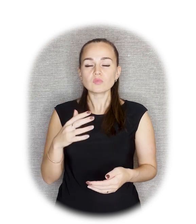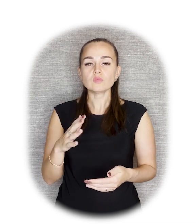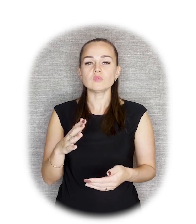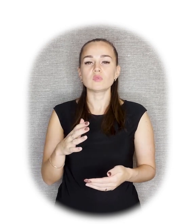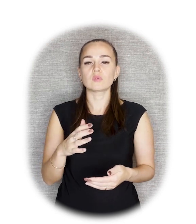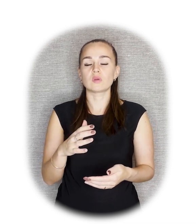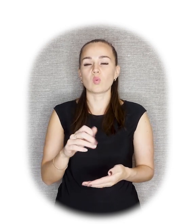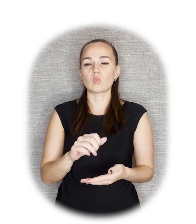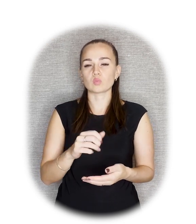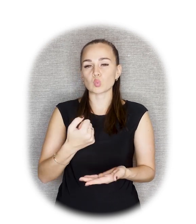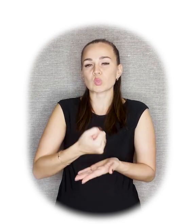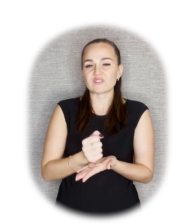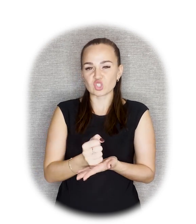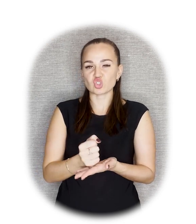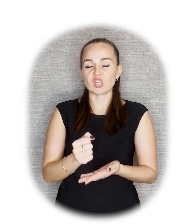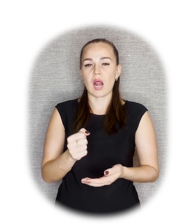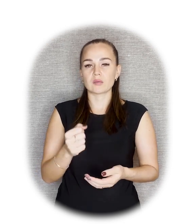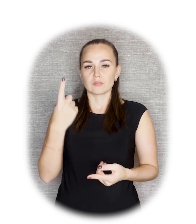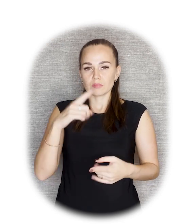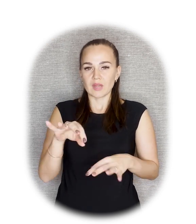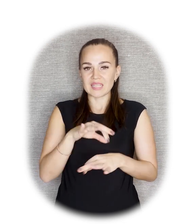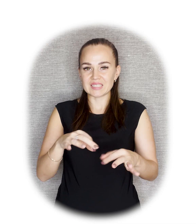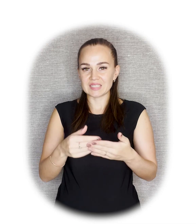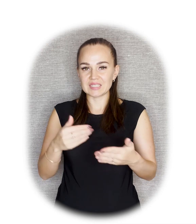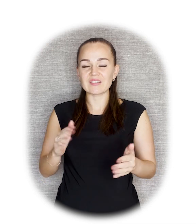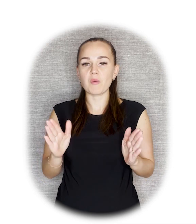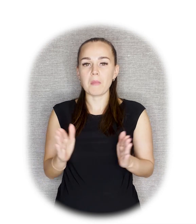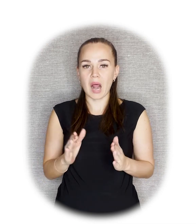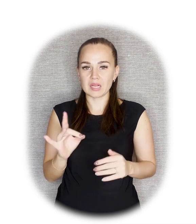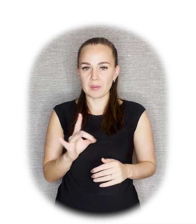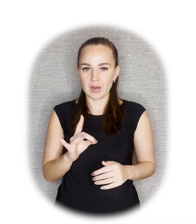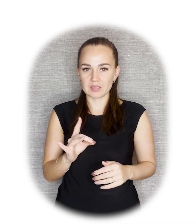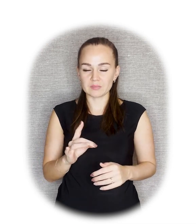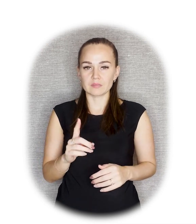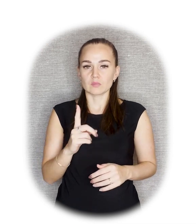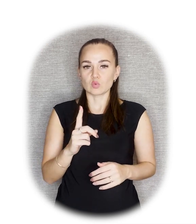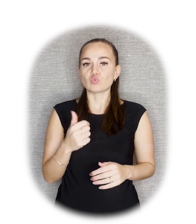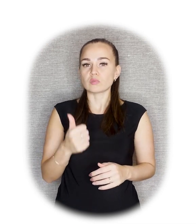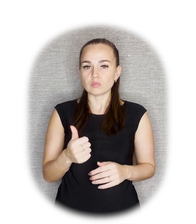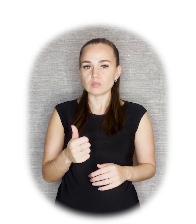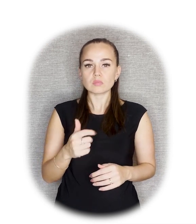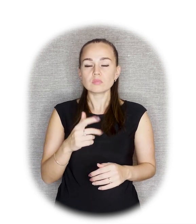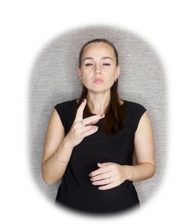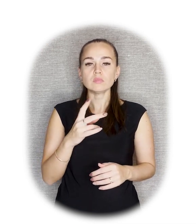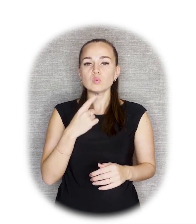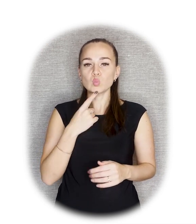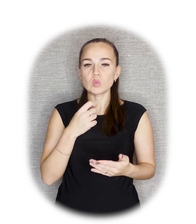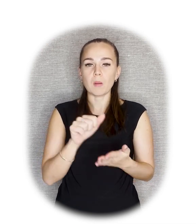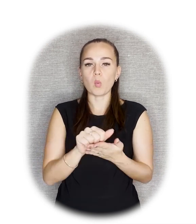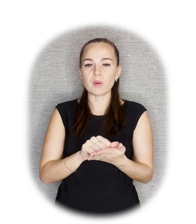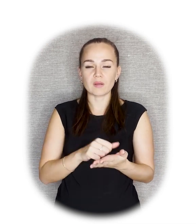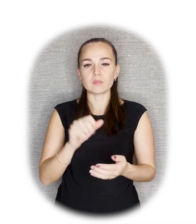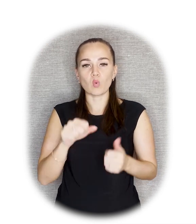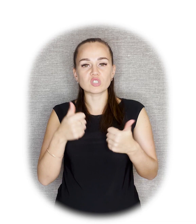-таки утверждались эскизы в малом размере. С одной стороны, для нас это очень хорошо, потому что часть эскизов где-то публиковались, и мы